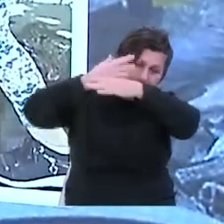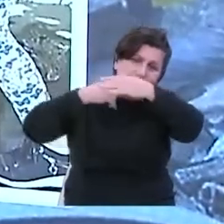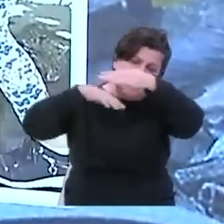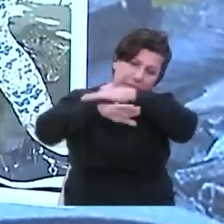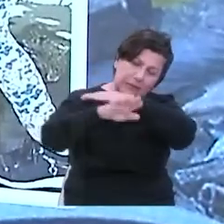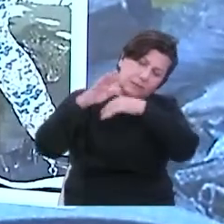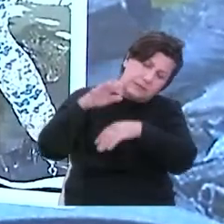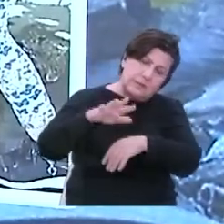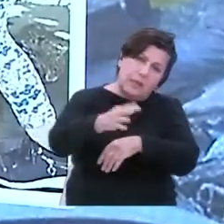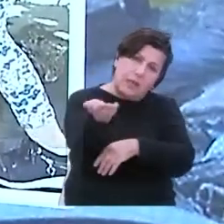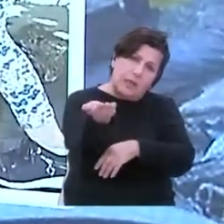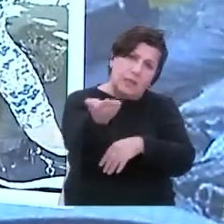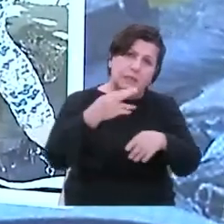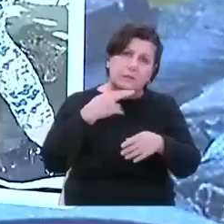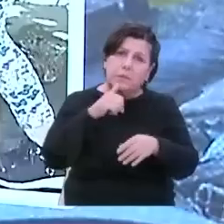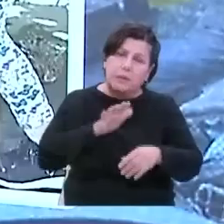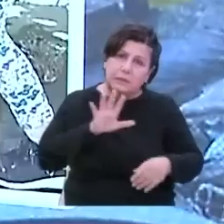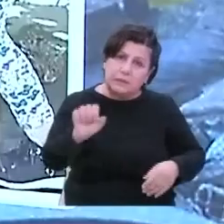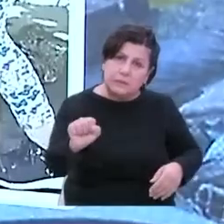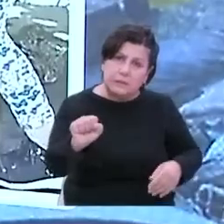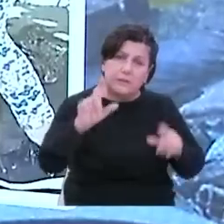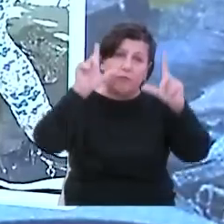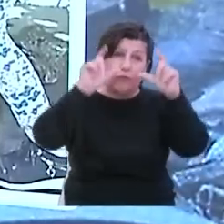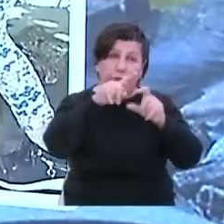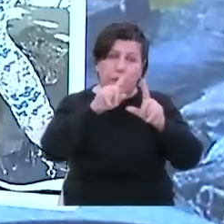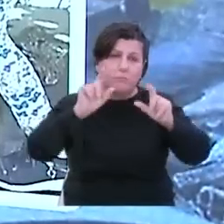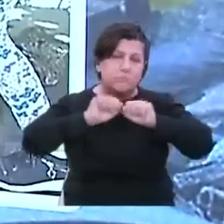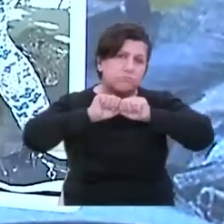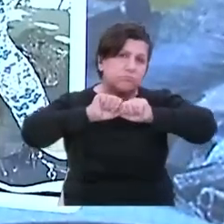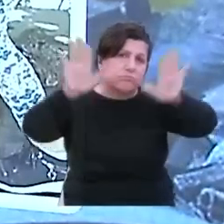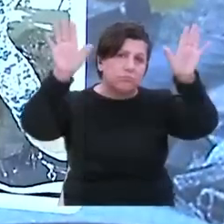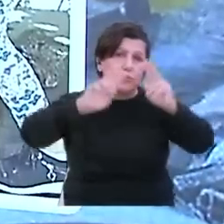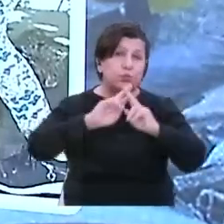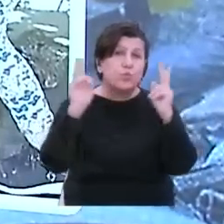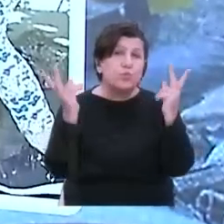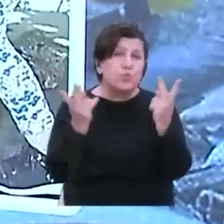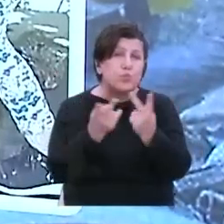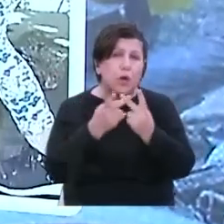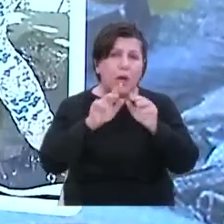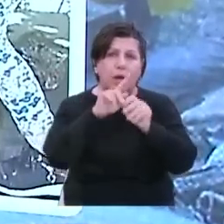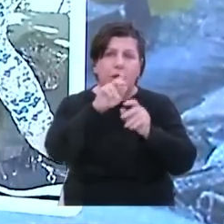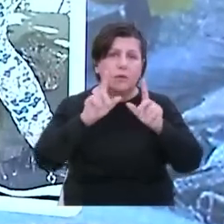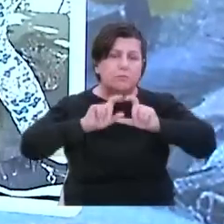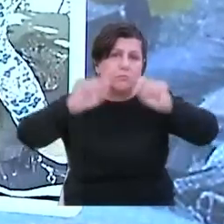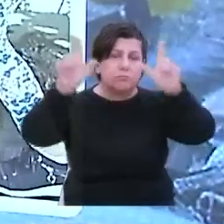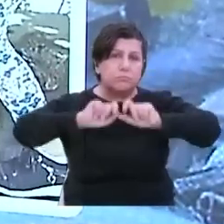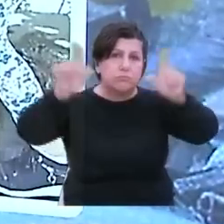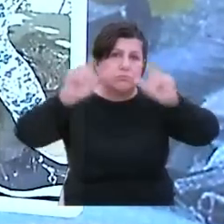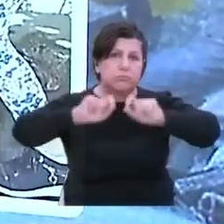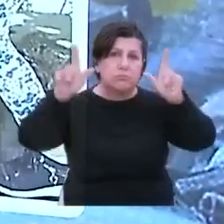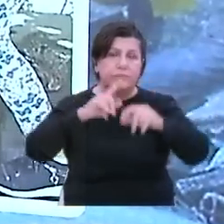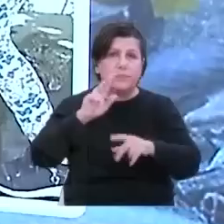dünya medyasında manşette yer aldı. Ve gerçekten de sadece Türkiye için değil, dünya için de